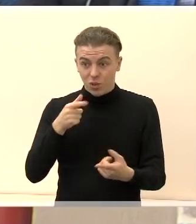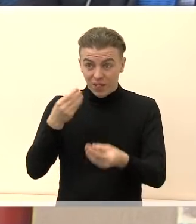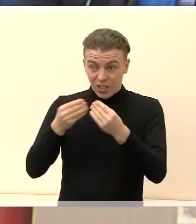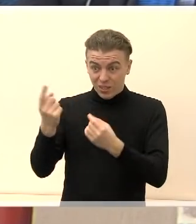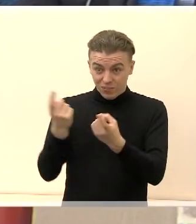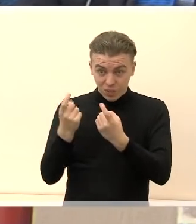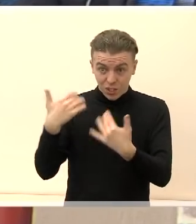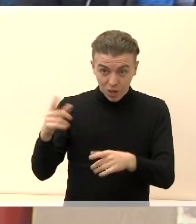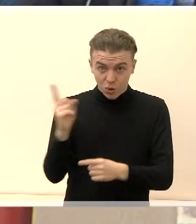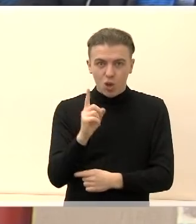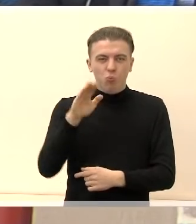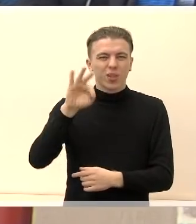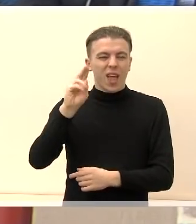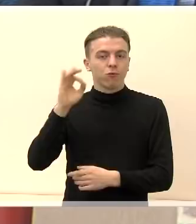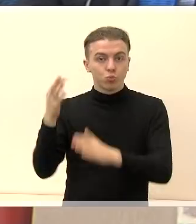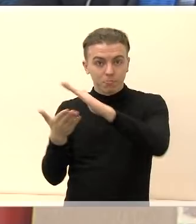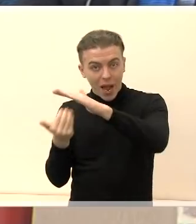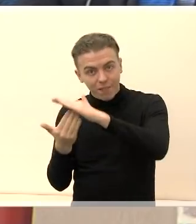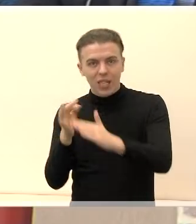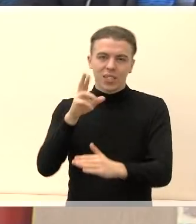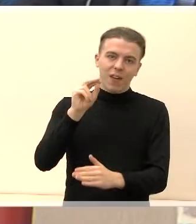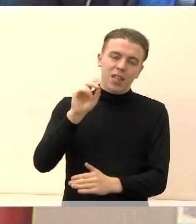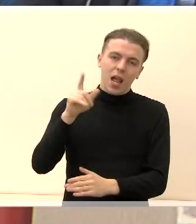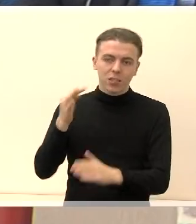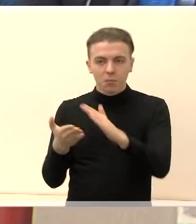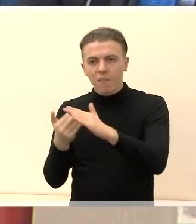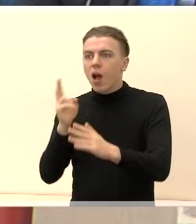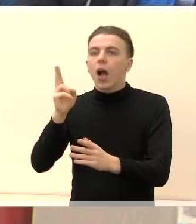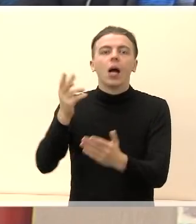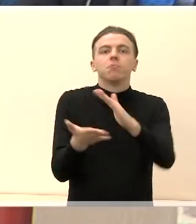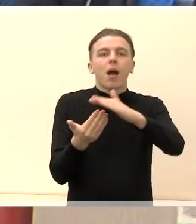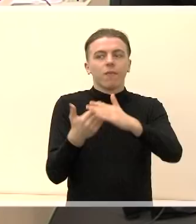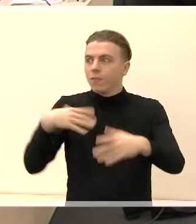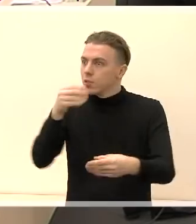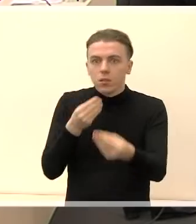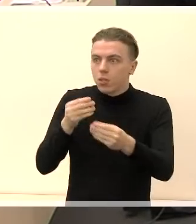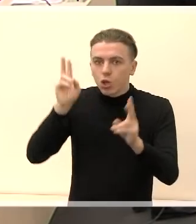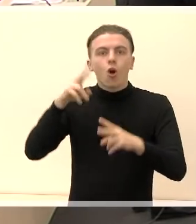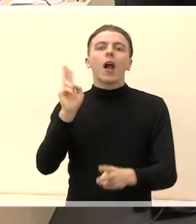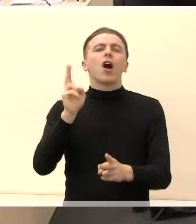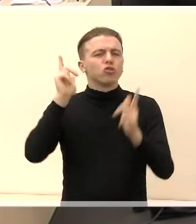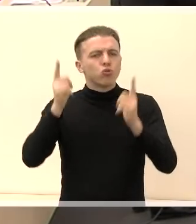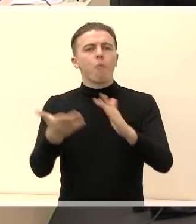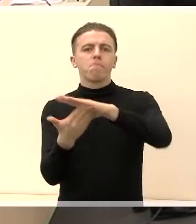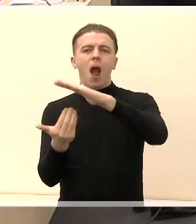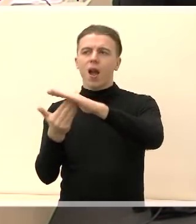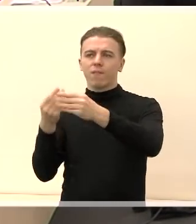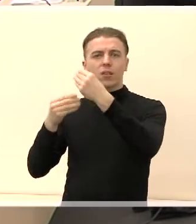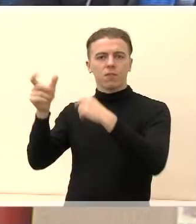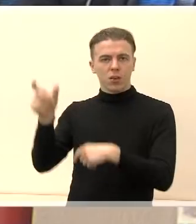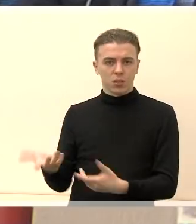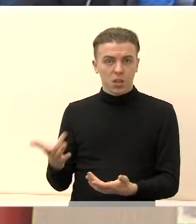pašaukė Budkevičius, ar Skvernelis, ar ponas Sisoda? Niekas nežinom. Tai gal